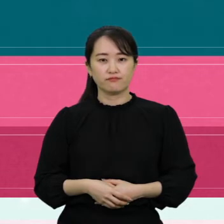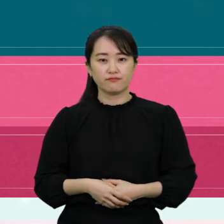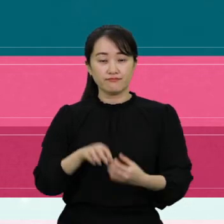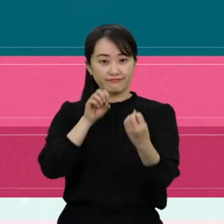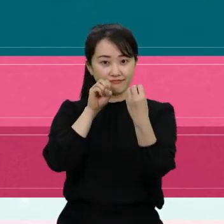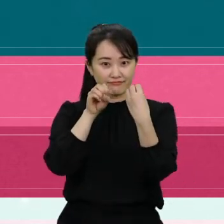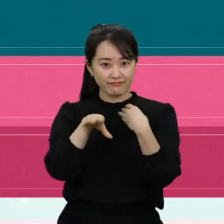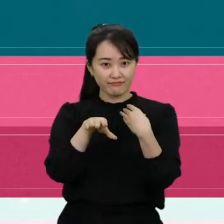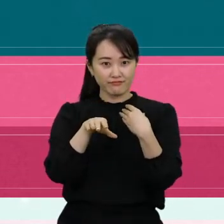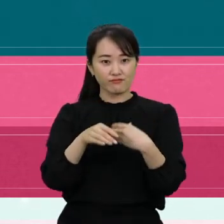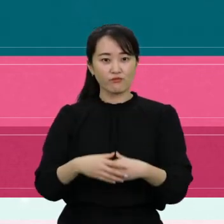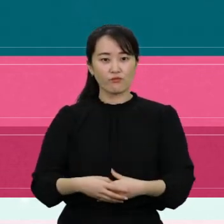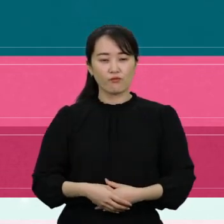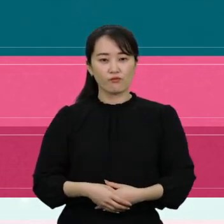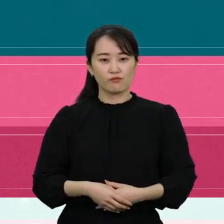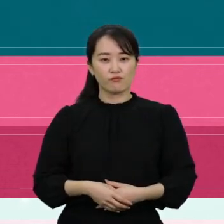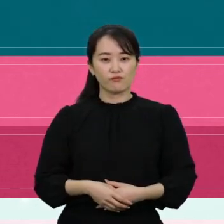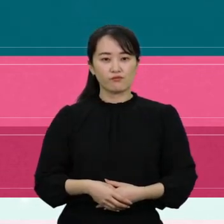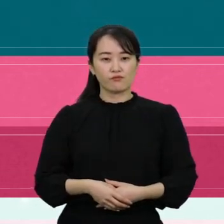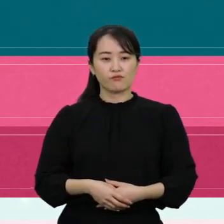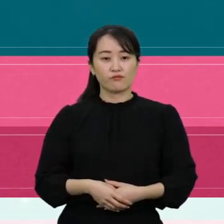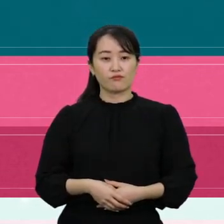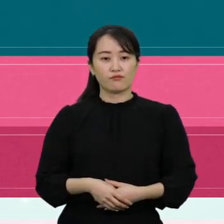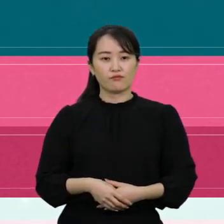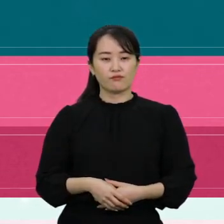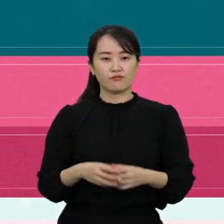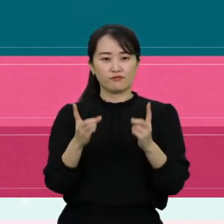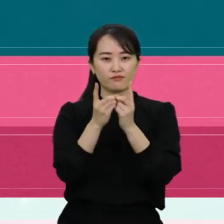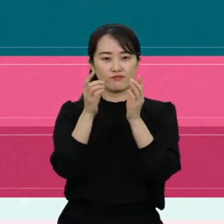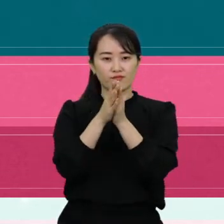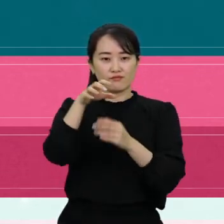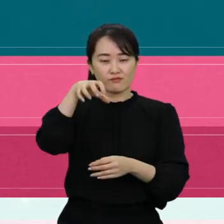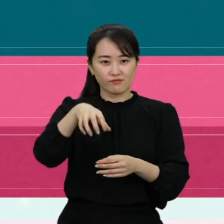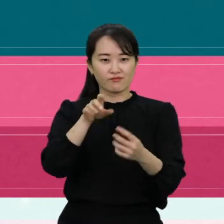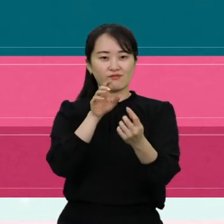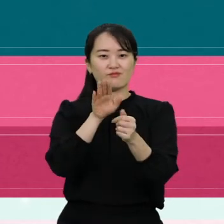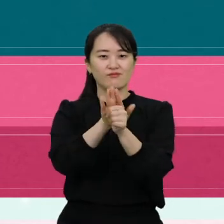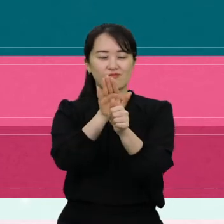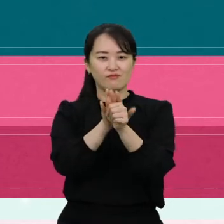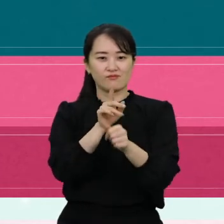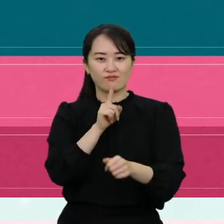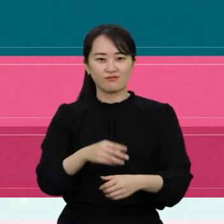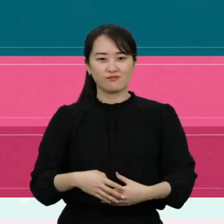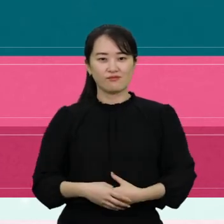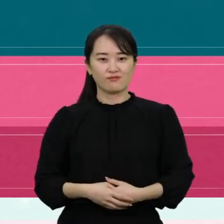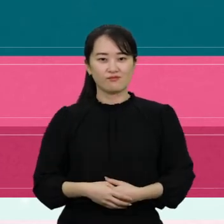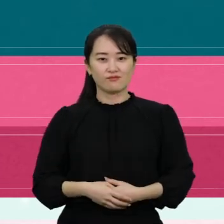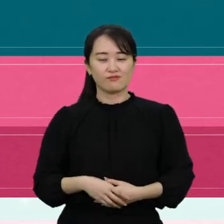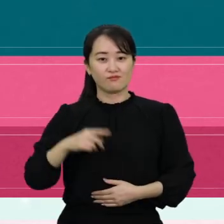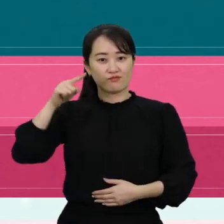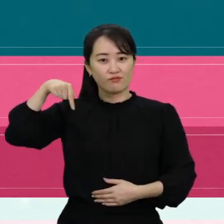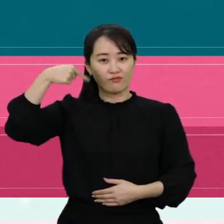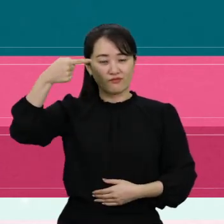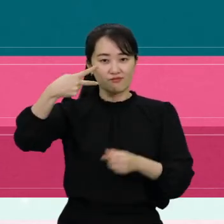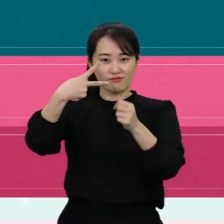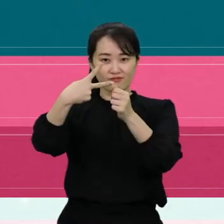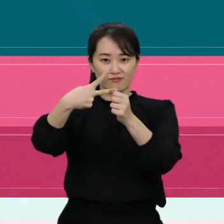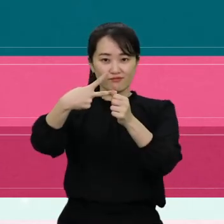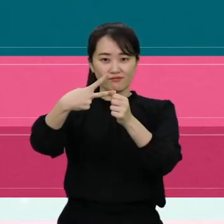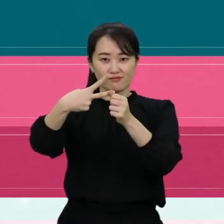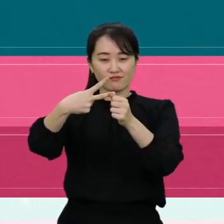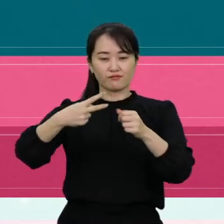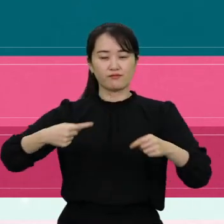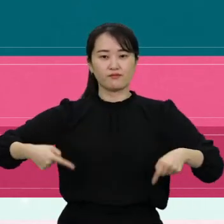정답은 안내견은 현장지원에 해당해요. 다음 2번,